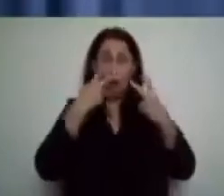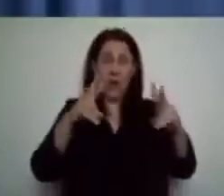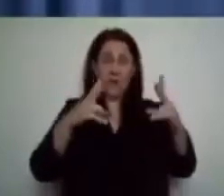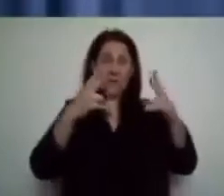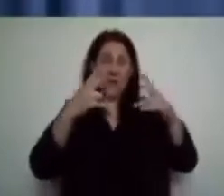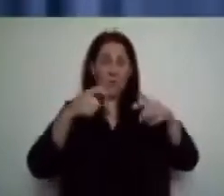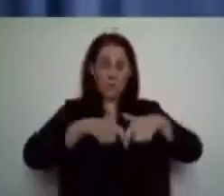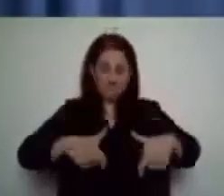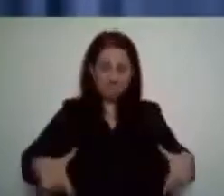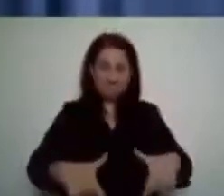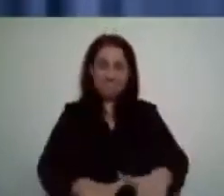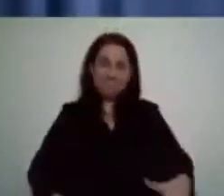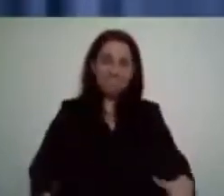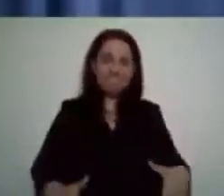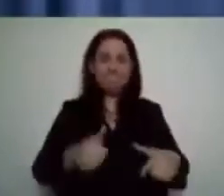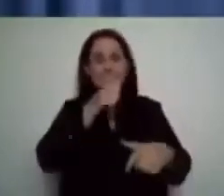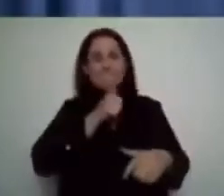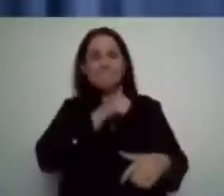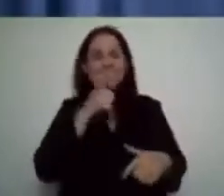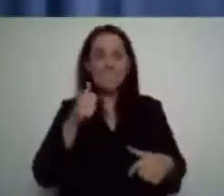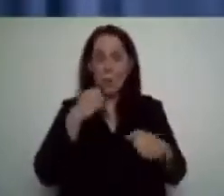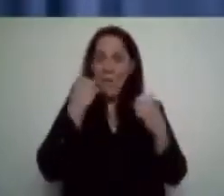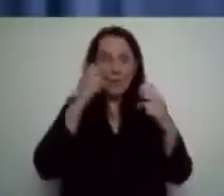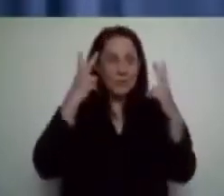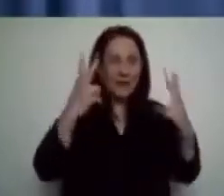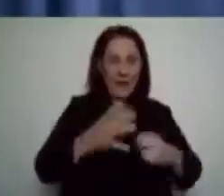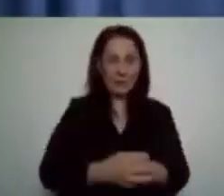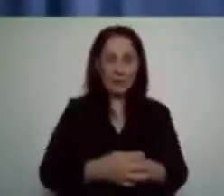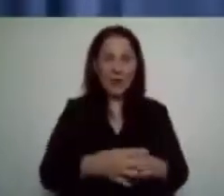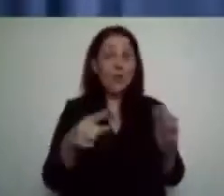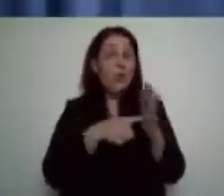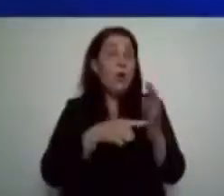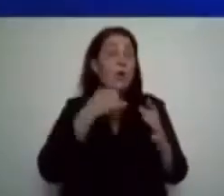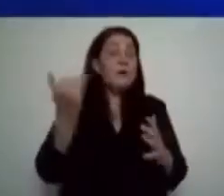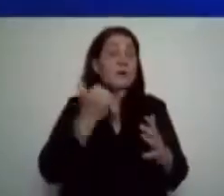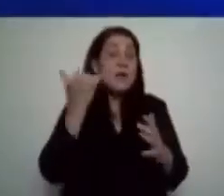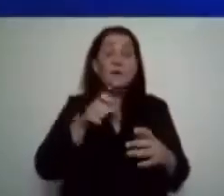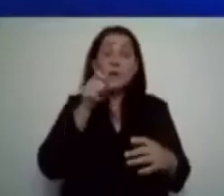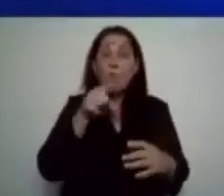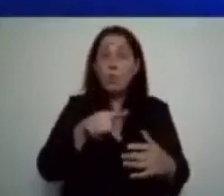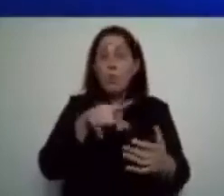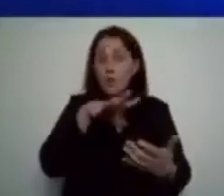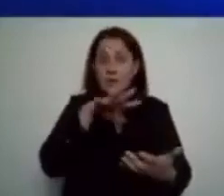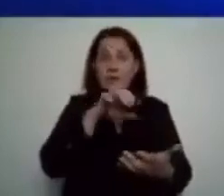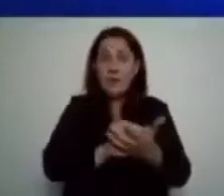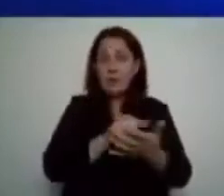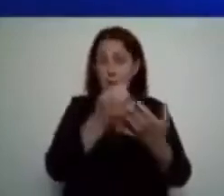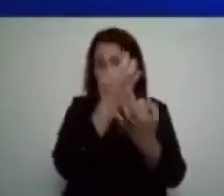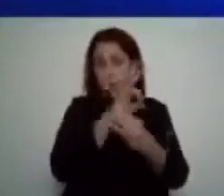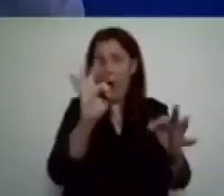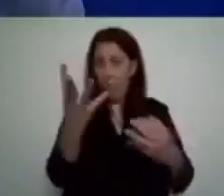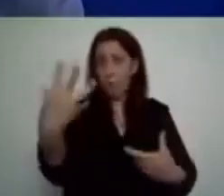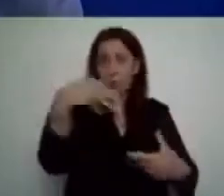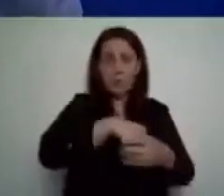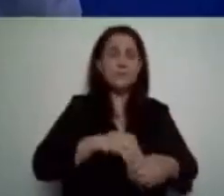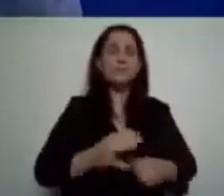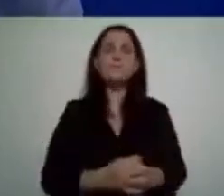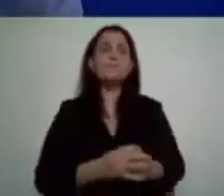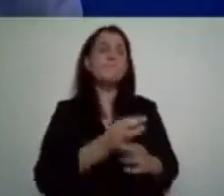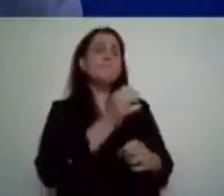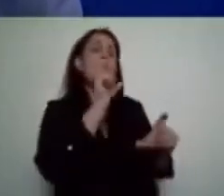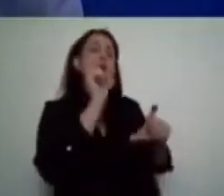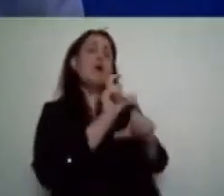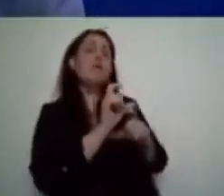przyzna pan, że to bardzo ważne, to zawsze są to zajęcia dobrowolne. A co z konwencją stambulską, panie